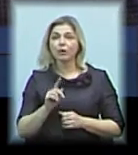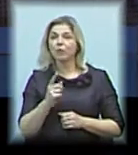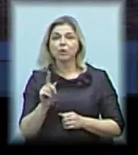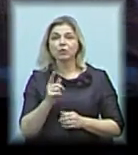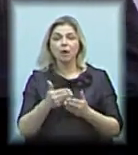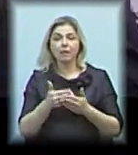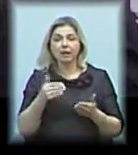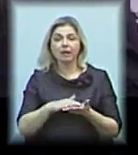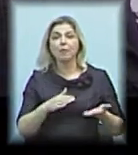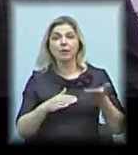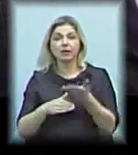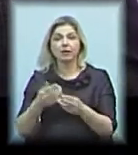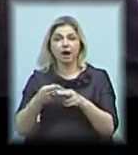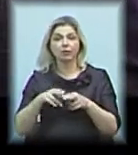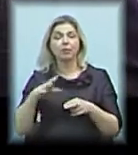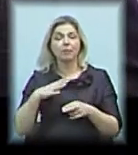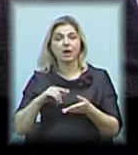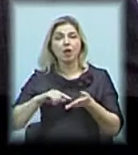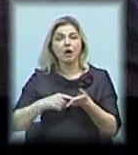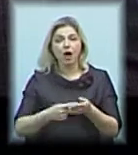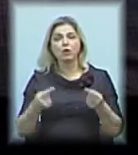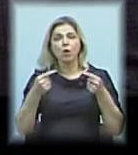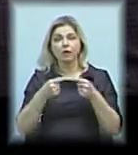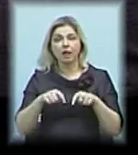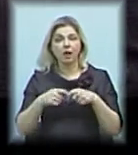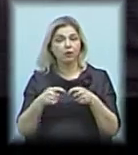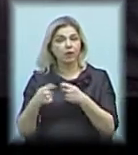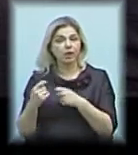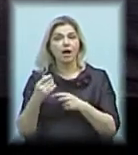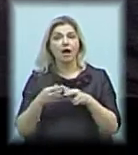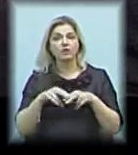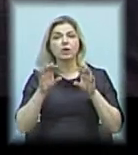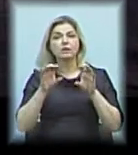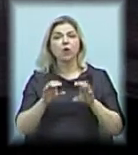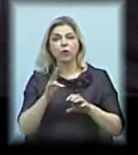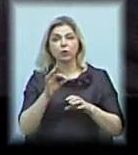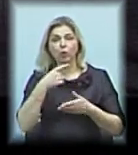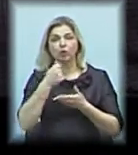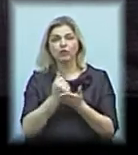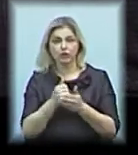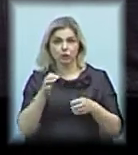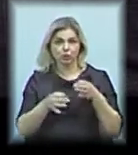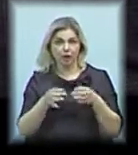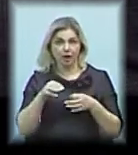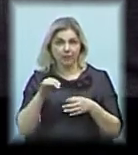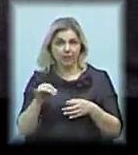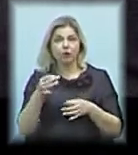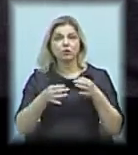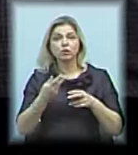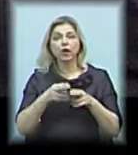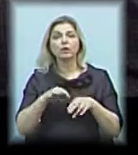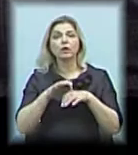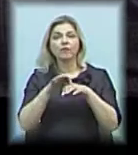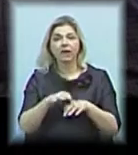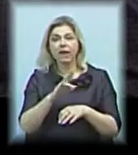що попереднє подання, яке було, там були вказані конкретні порушення, які законно підтверджені судами. Суди, які відбулись, по